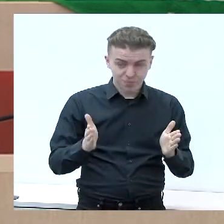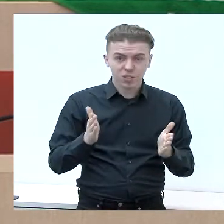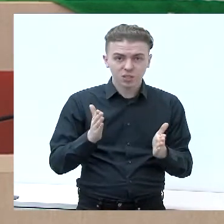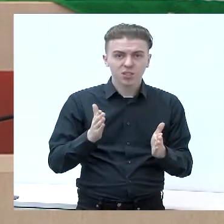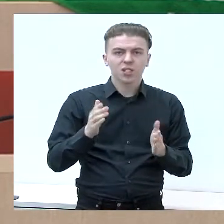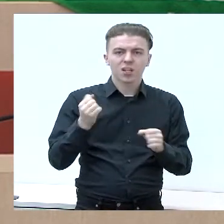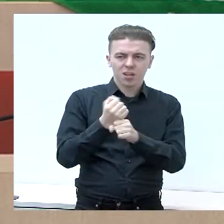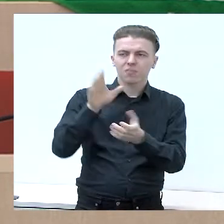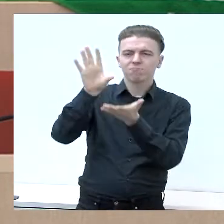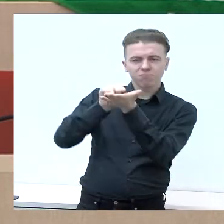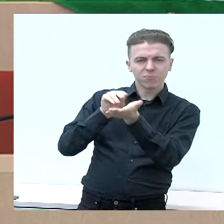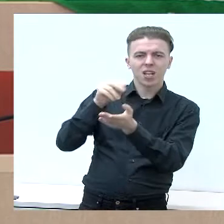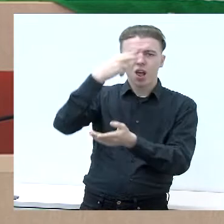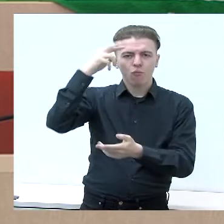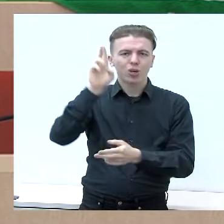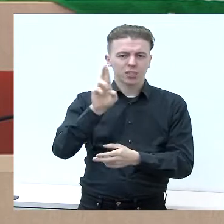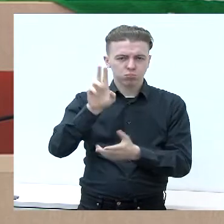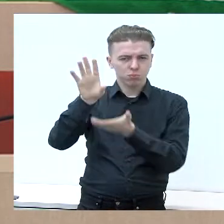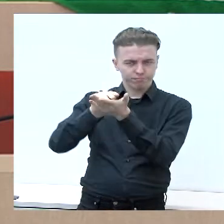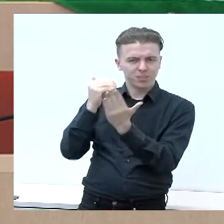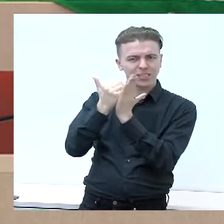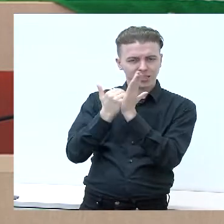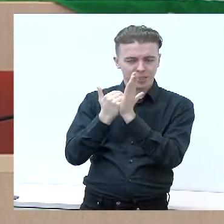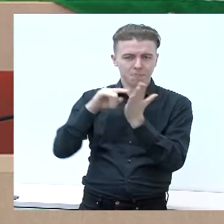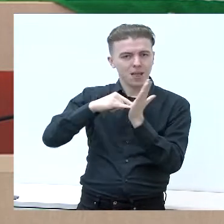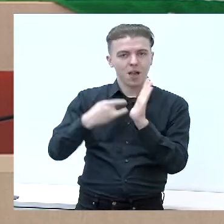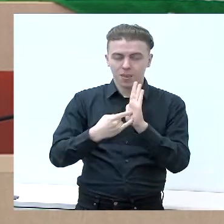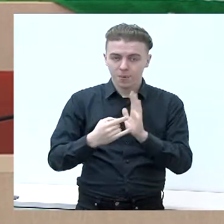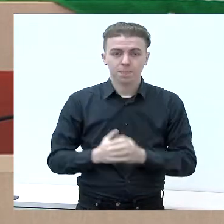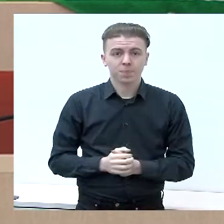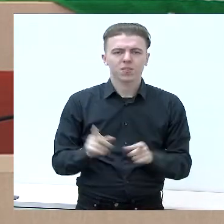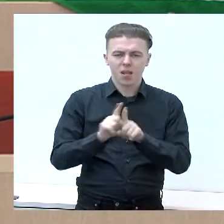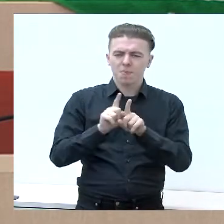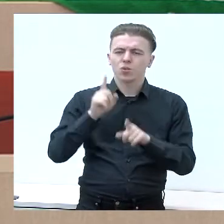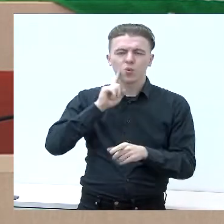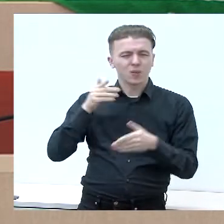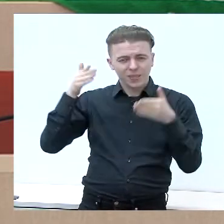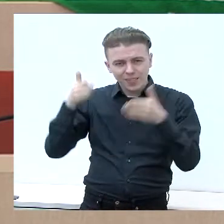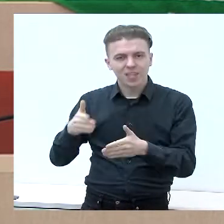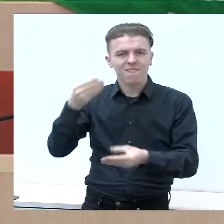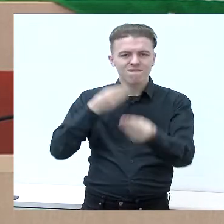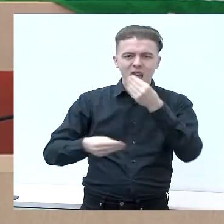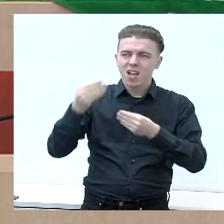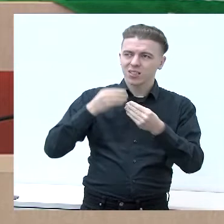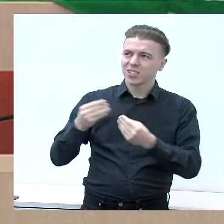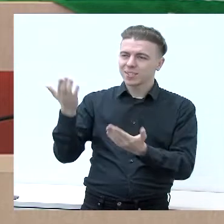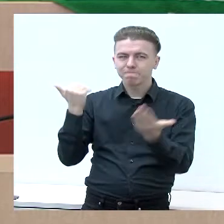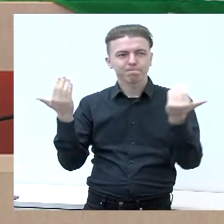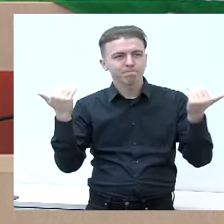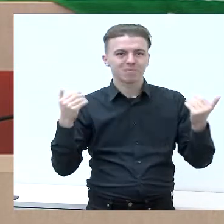Respublikos planus. Taip pat būtų didelis dėmesys skiriamas verslo pritraukimui į savivaldybę.